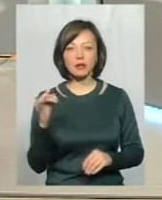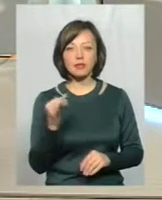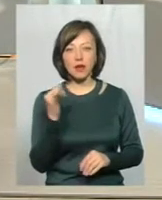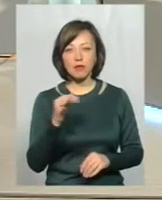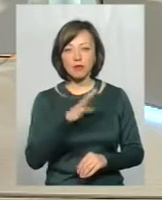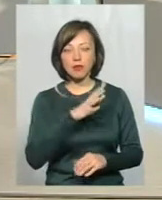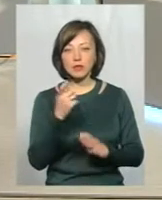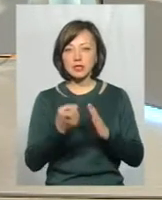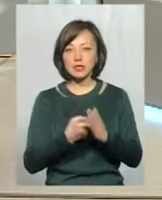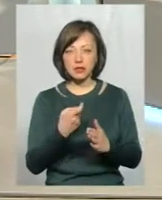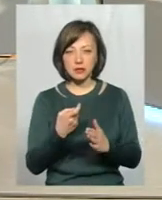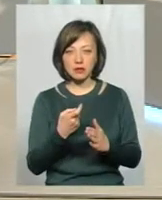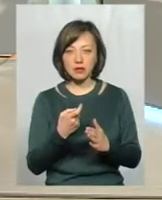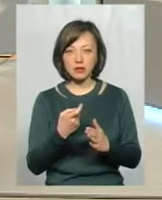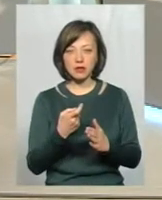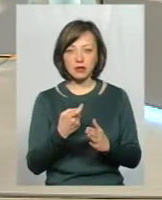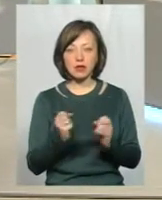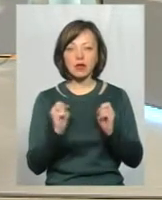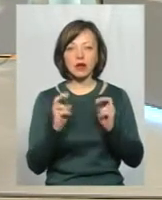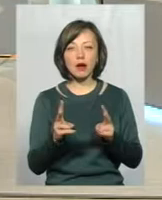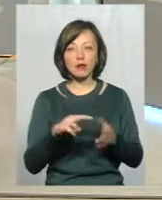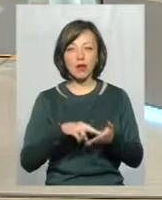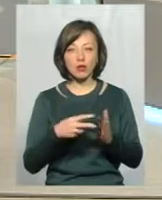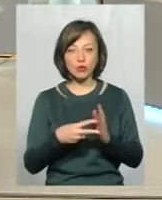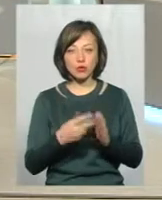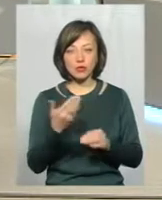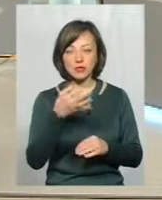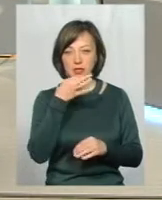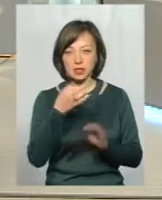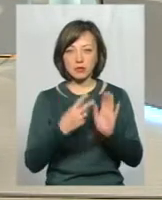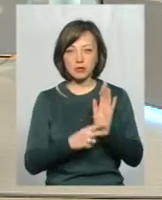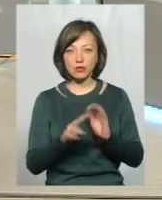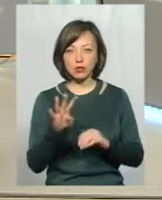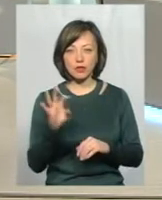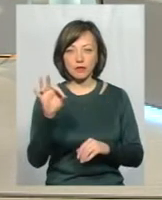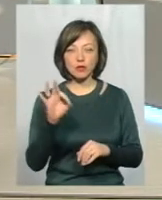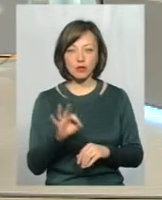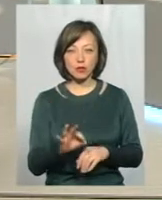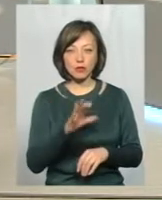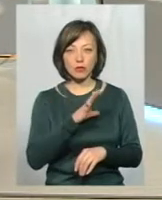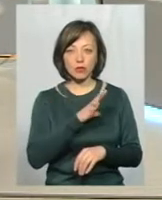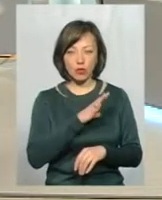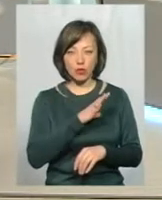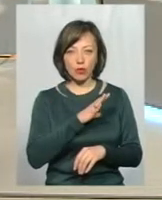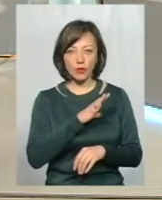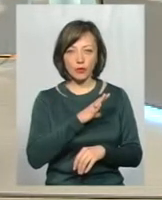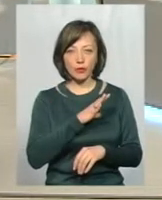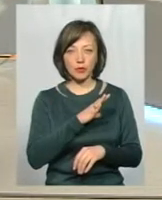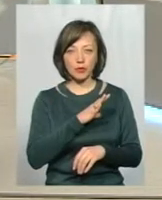дізнатись, як планують, от ви сказали, 74% було все ж таки